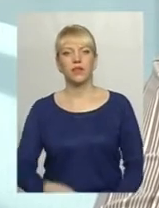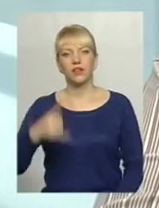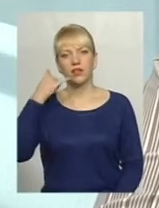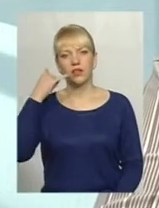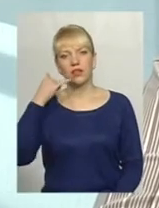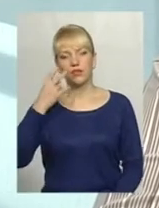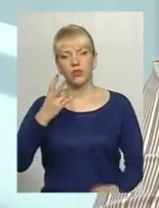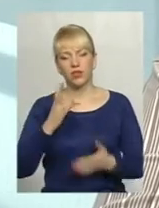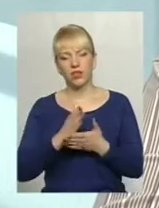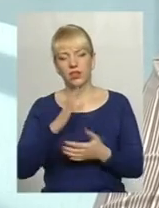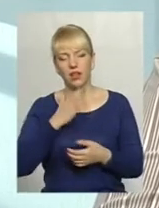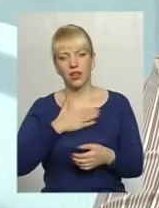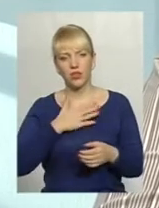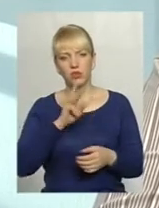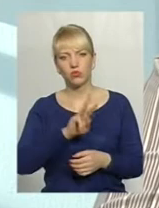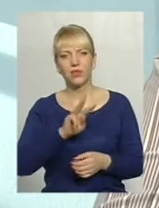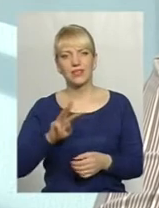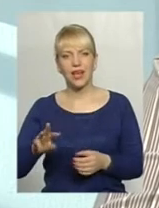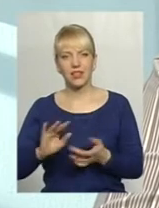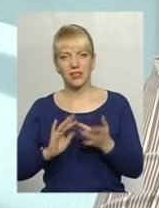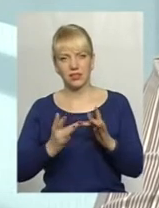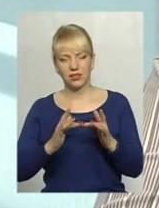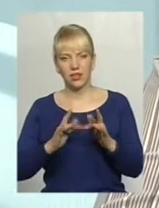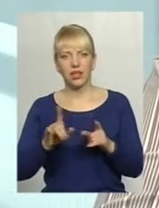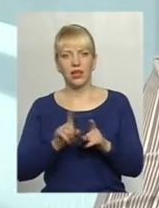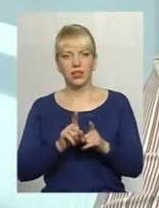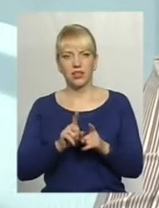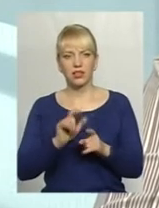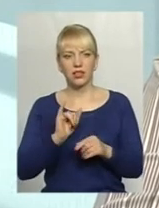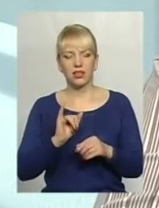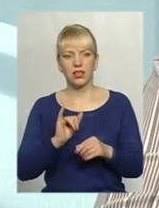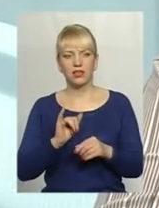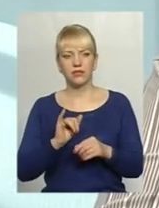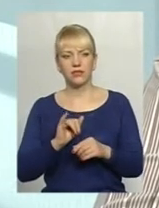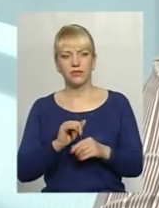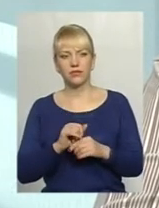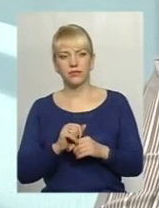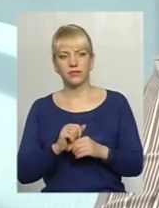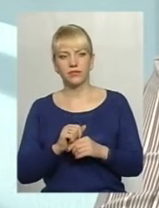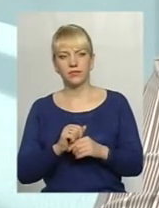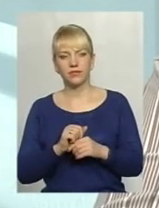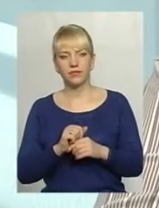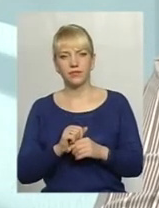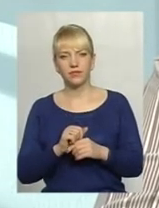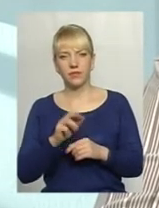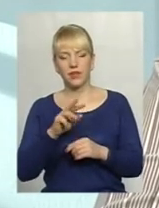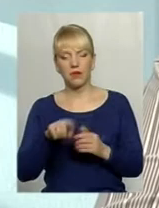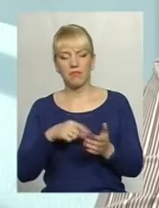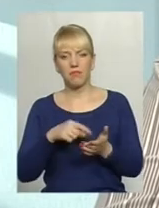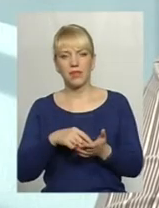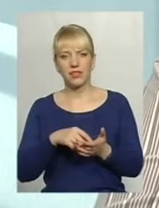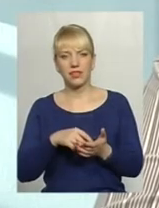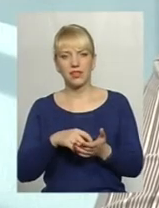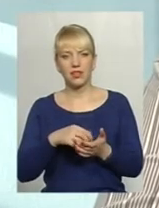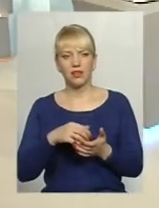їх є на нашому сайті і на сайті районної державної адміністрації міської конкому. Тобто вони у